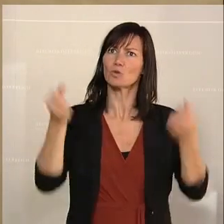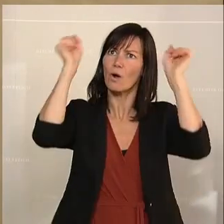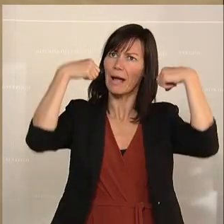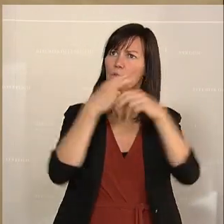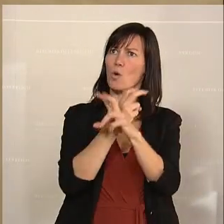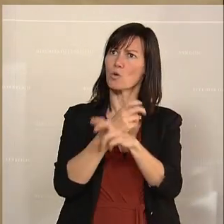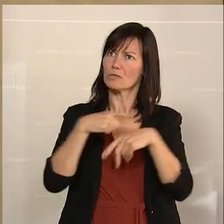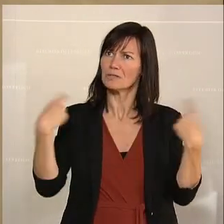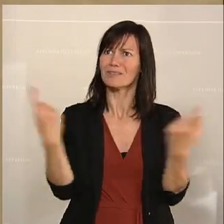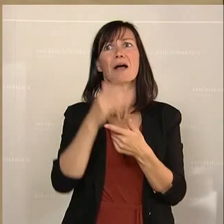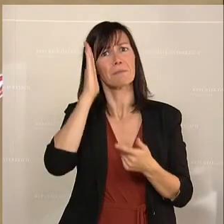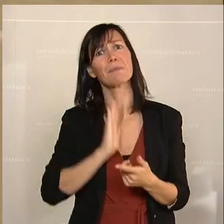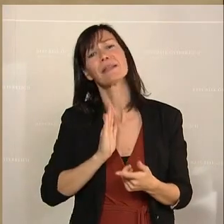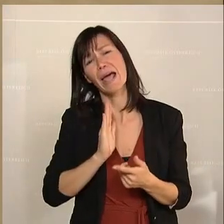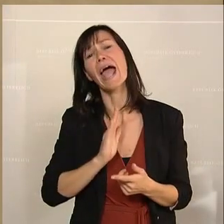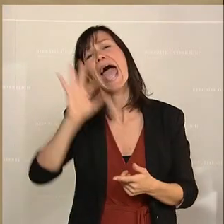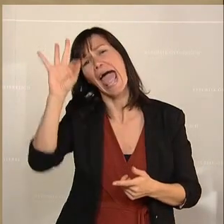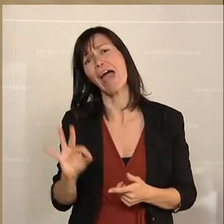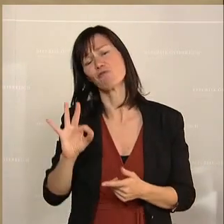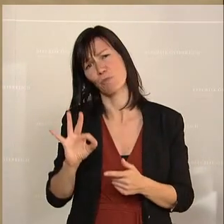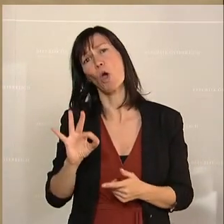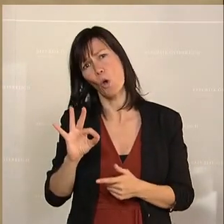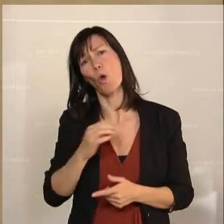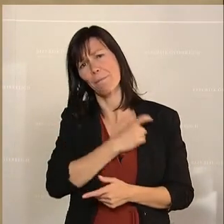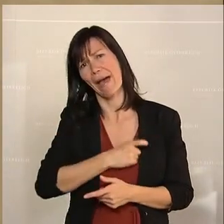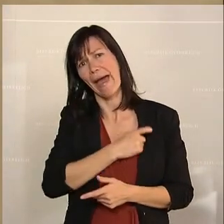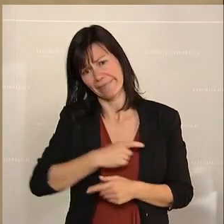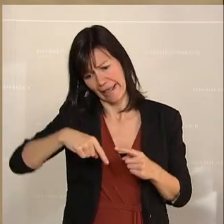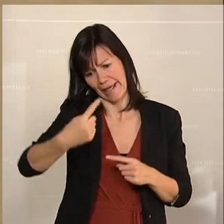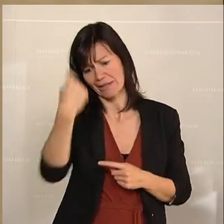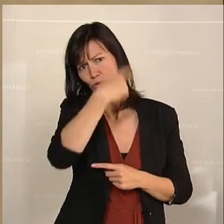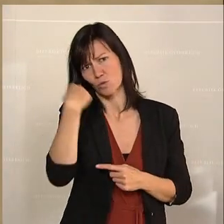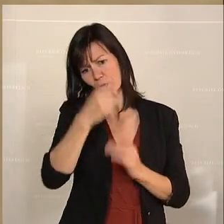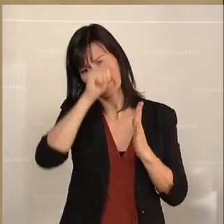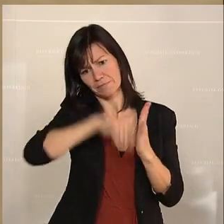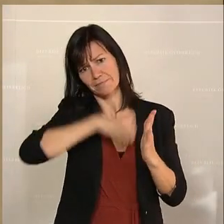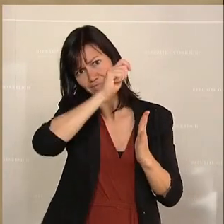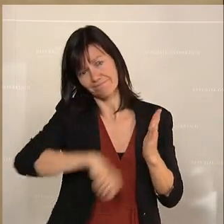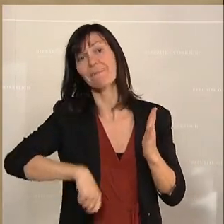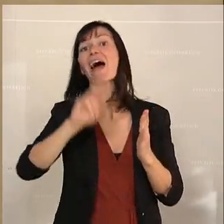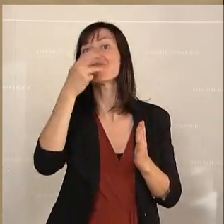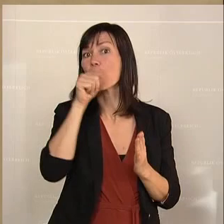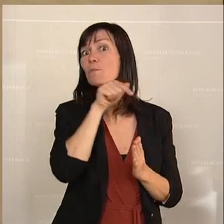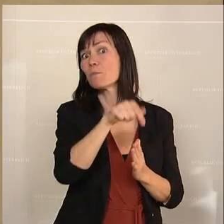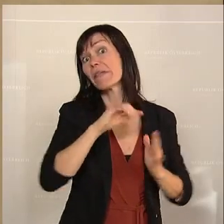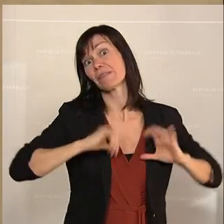das Kreuz, bitte am Sonntag bei der FPÖ, bei der Freiheitlichen Partei, mit Markus Abwerzka, damit auch Tirol frei wird.